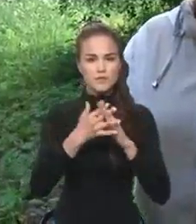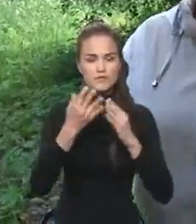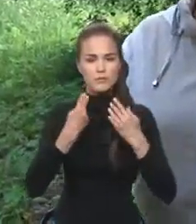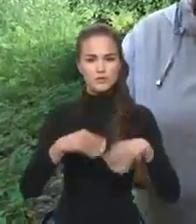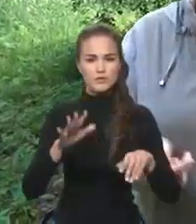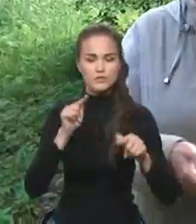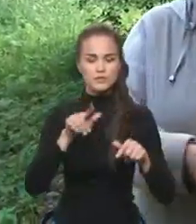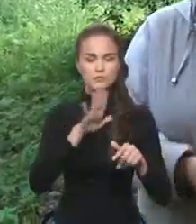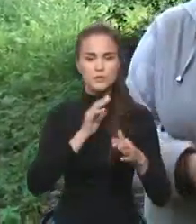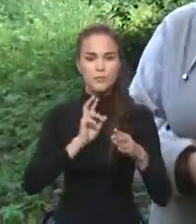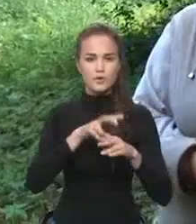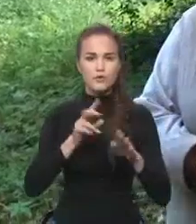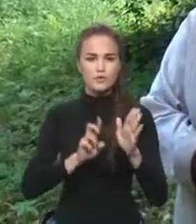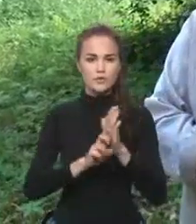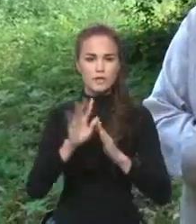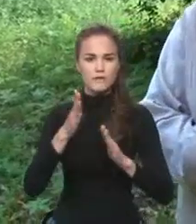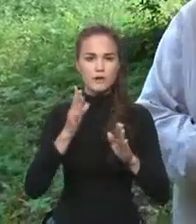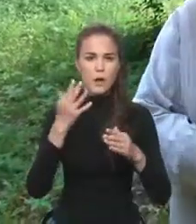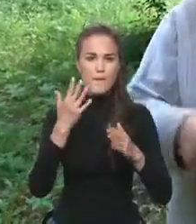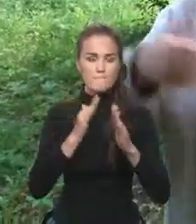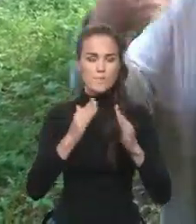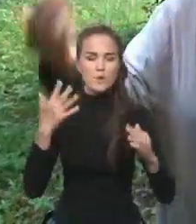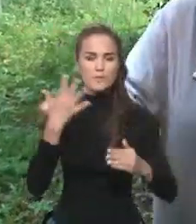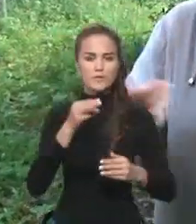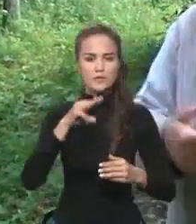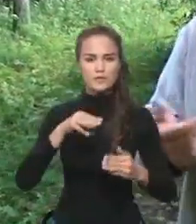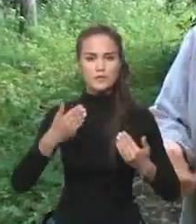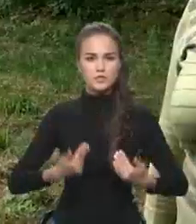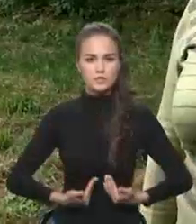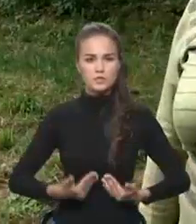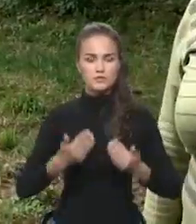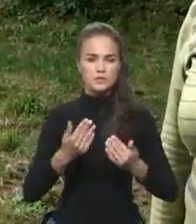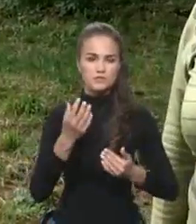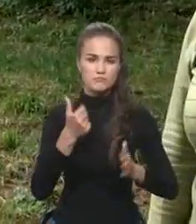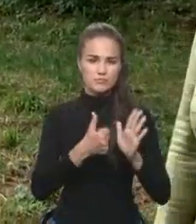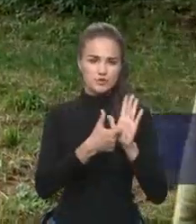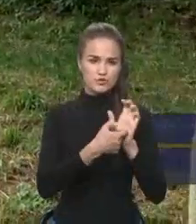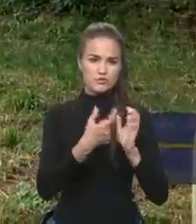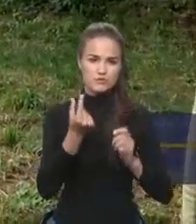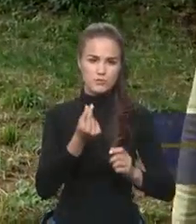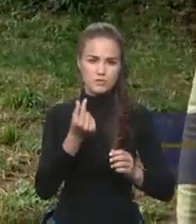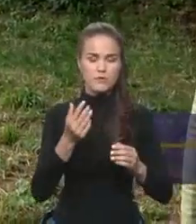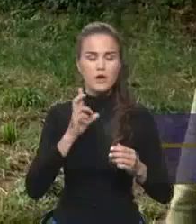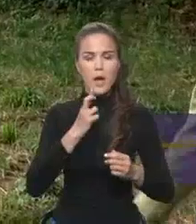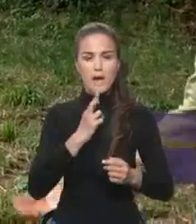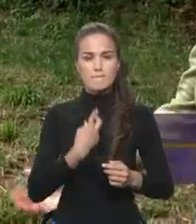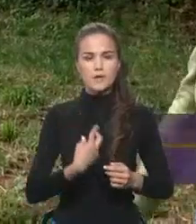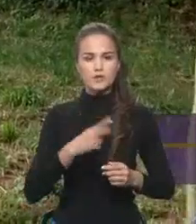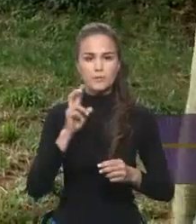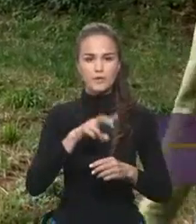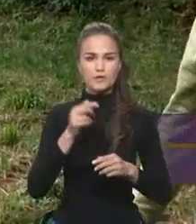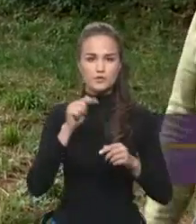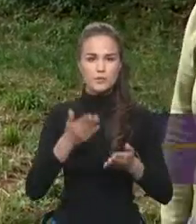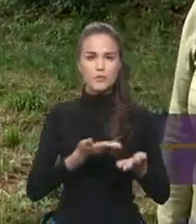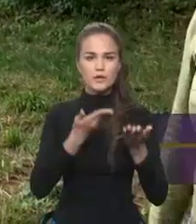начале века здесь жило более пяти тысяч жителей А сейчас, ну вот, шестьсот с небольшим Батюшка, я приехала сюда по приглашению